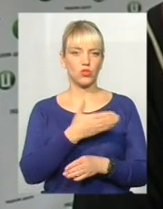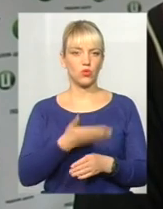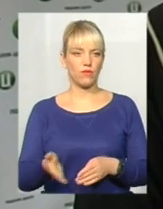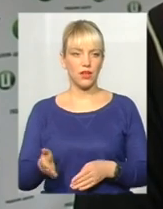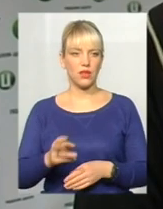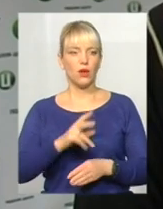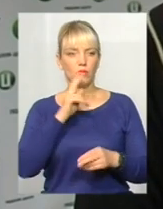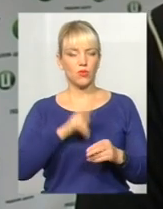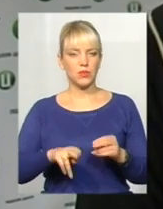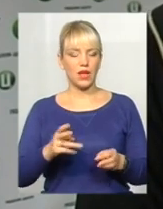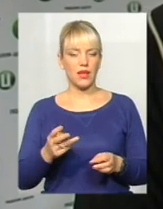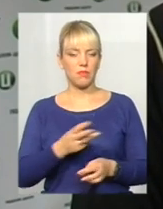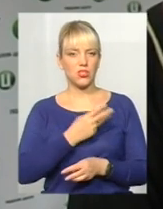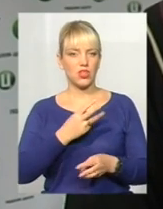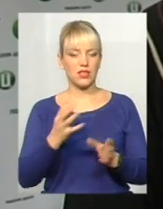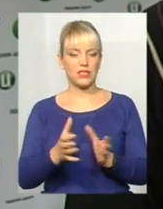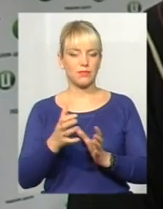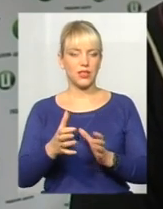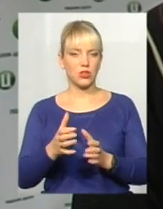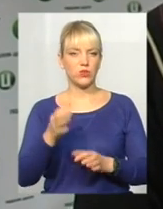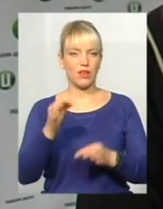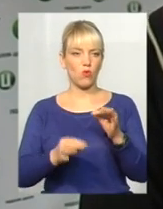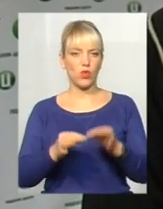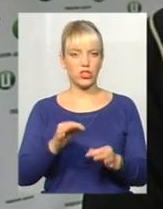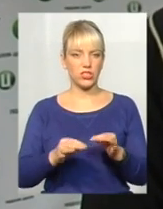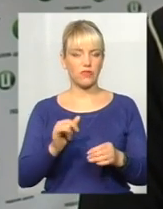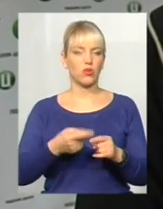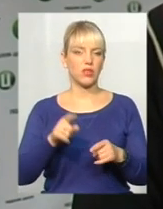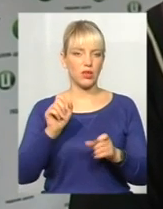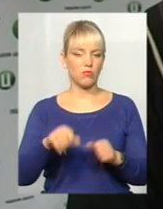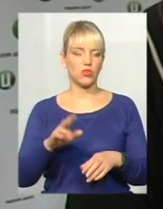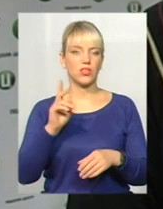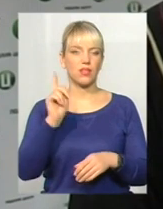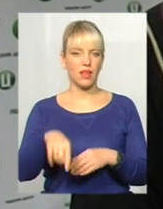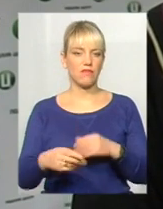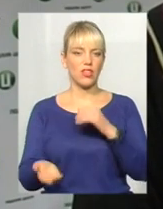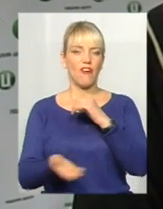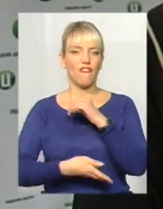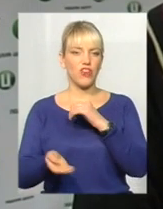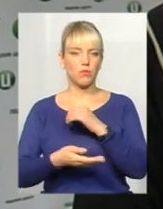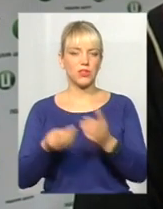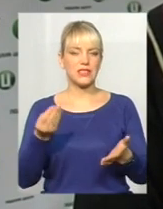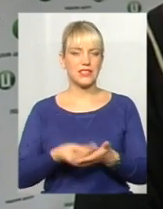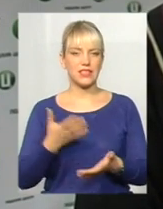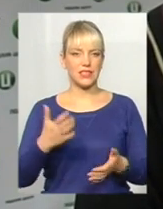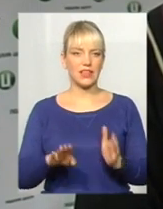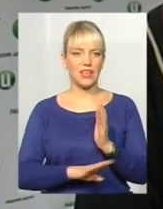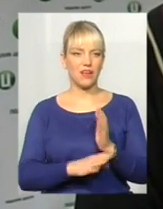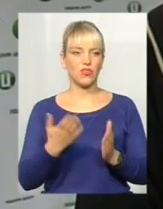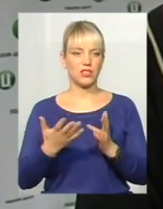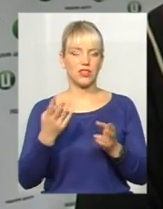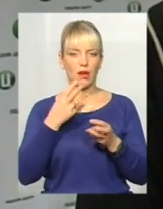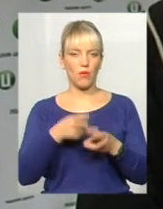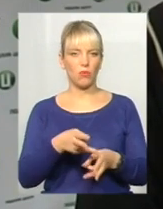пропадає бажання зберегти на околошенні середовища і навіть можуть виробити особливо ціні дерева, якщо треба обігріти